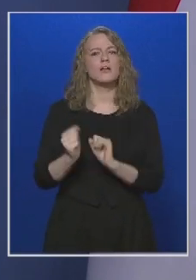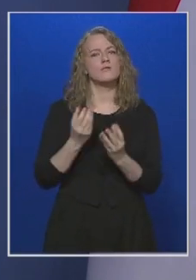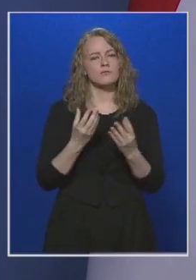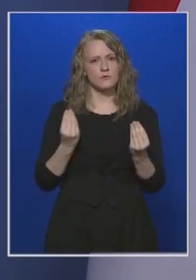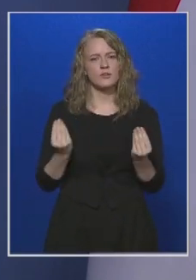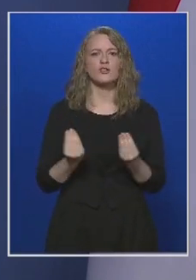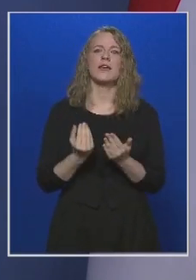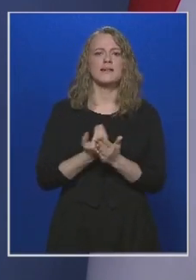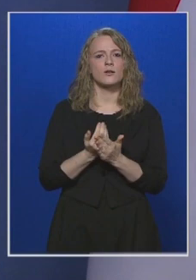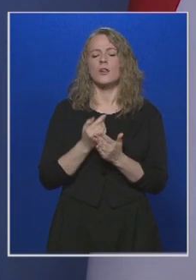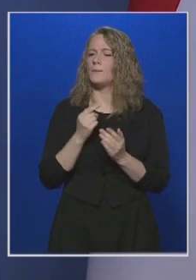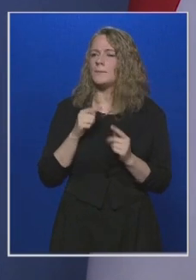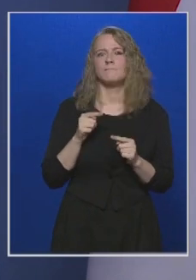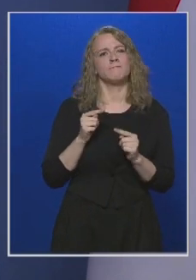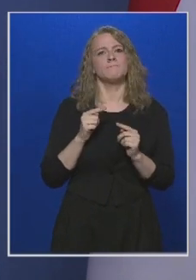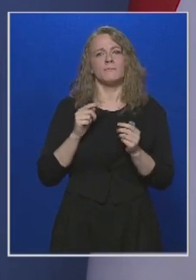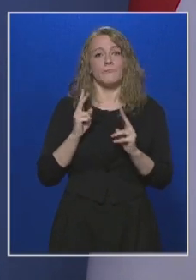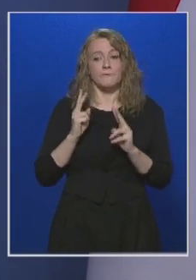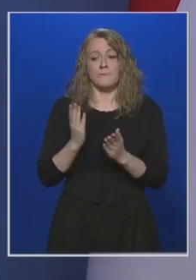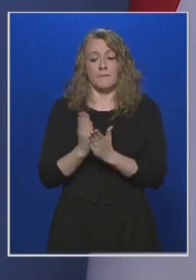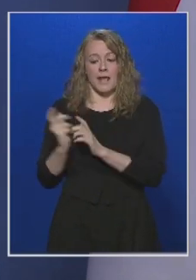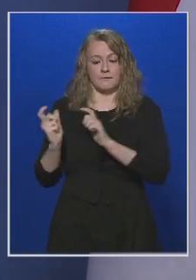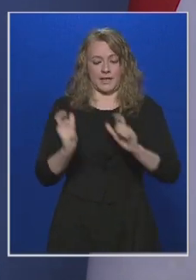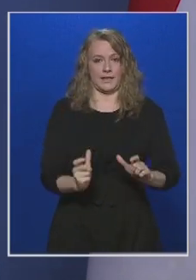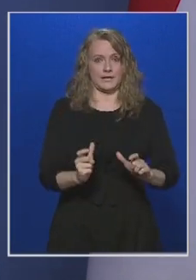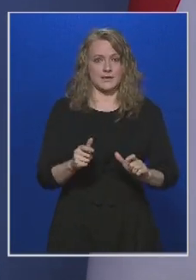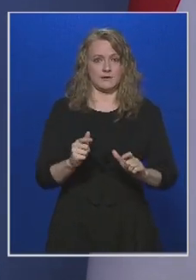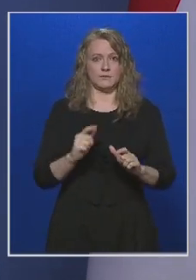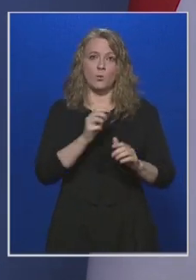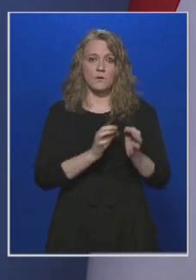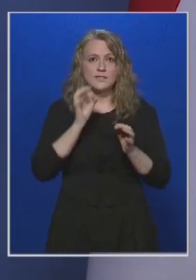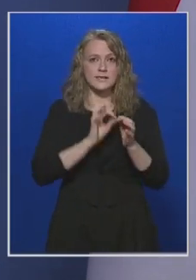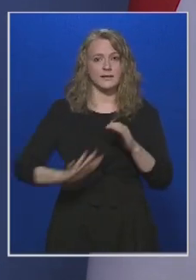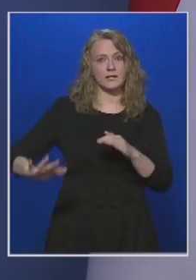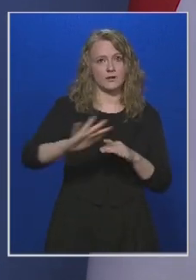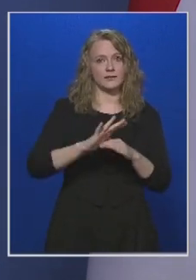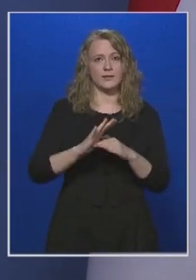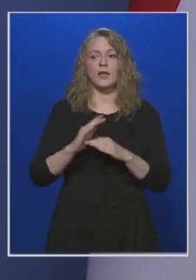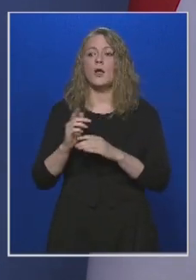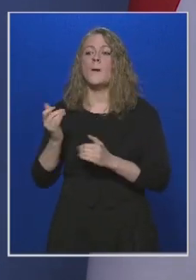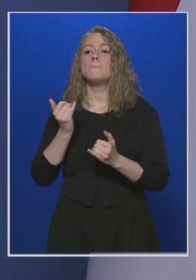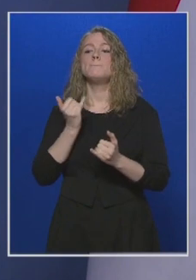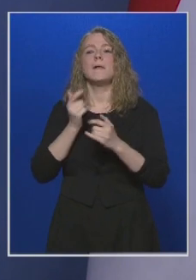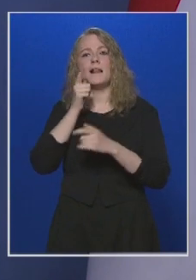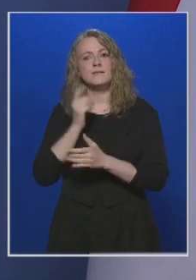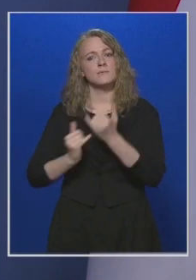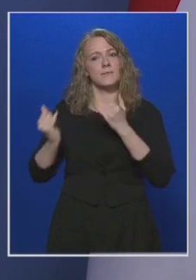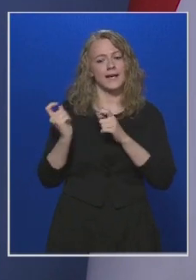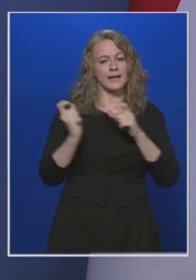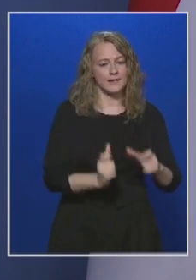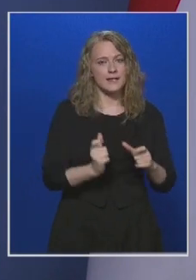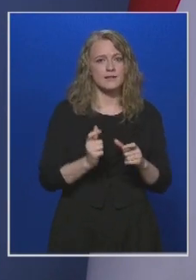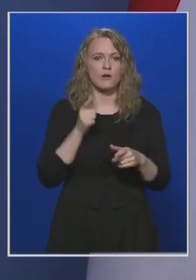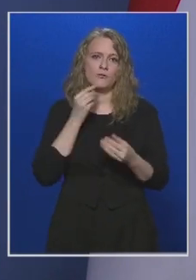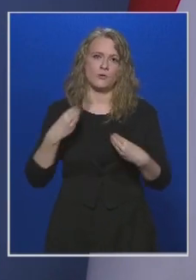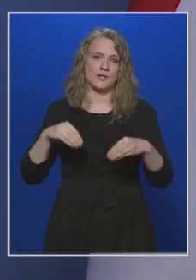között az van meg biztosan, ami megérkezett az ország területére. Tehát az ország területére megérkező eszközökről fogunk beszámolni,